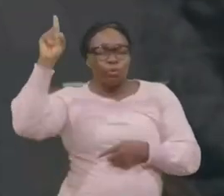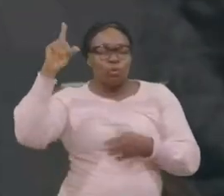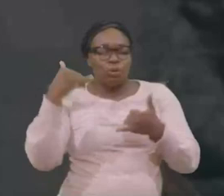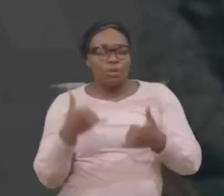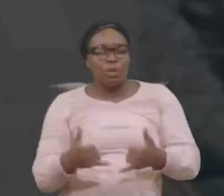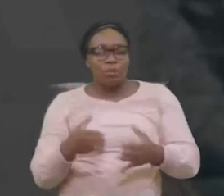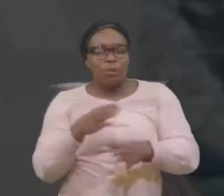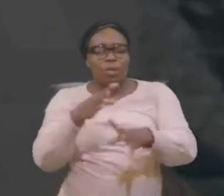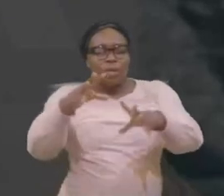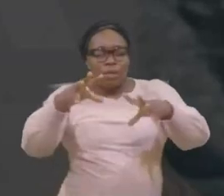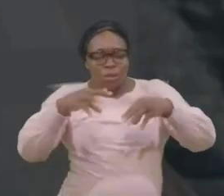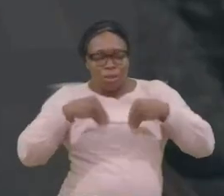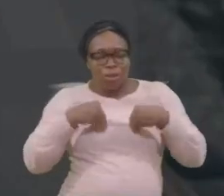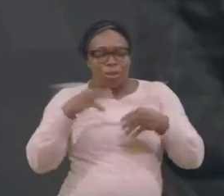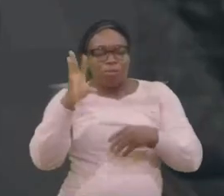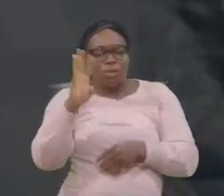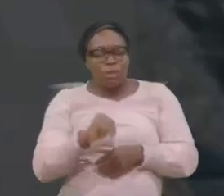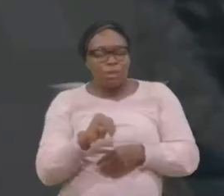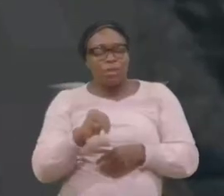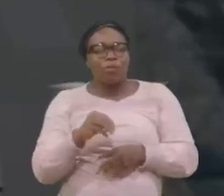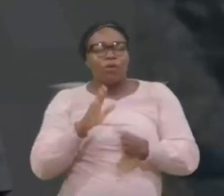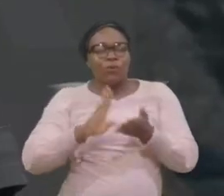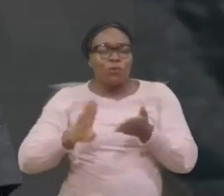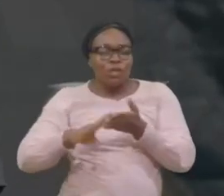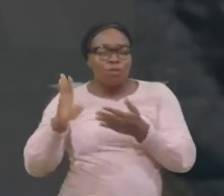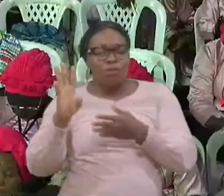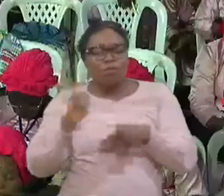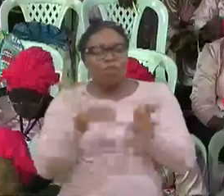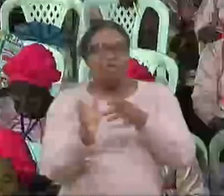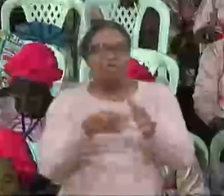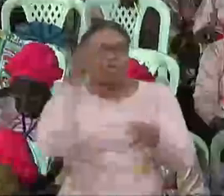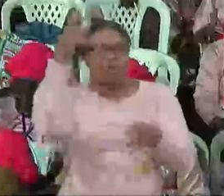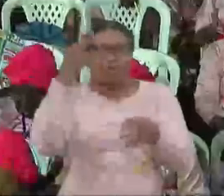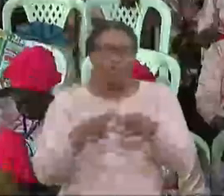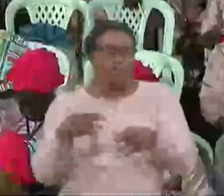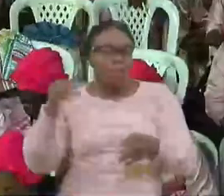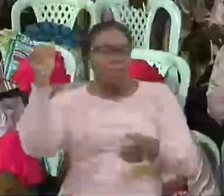Reçois-les, Pardonne-les, Au nom de Jésus,